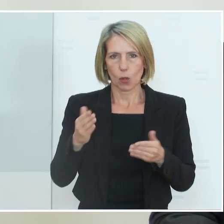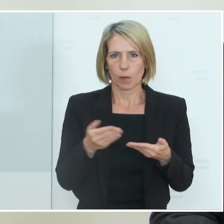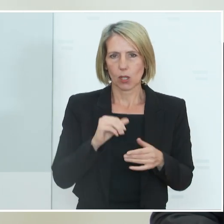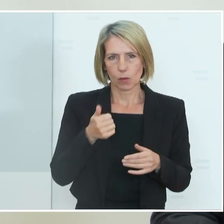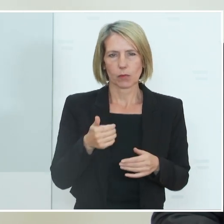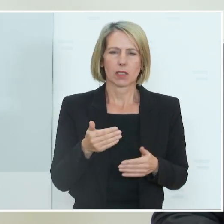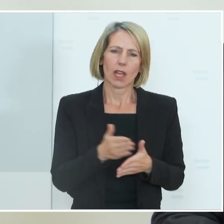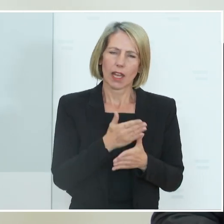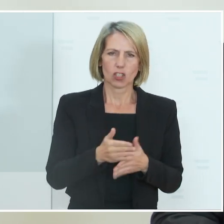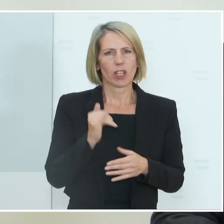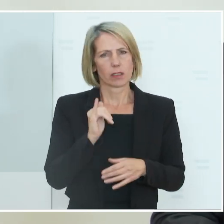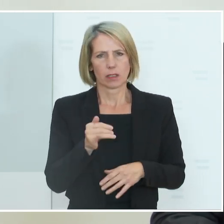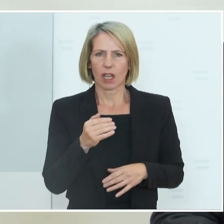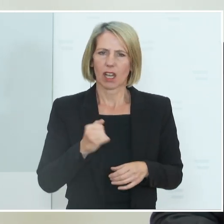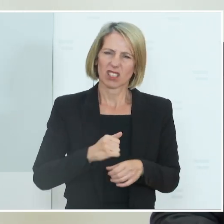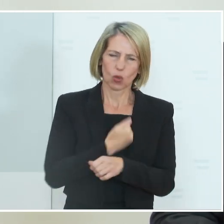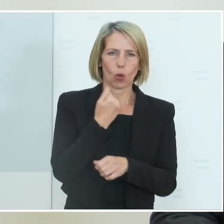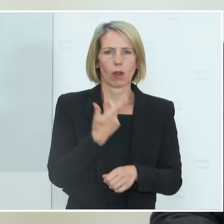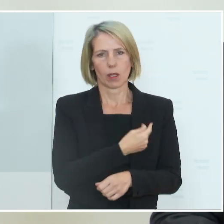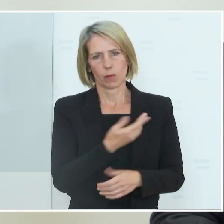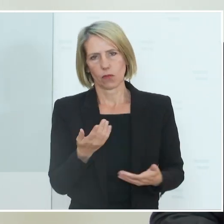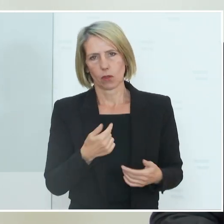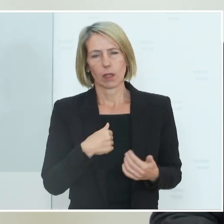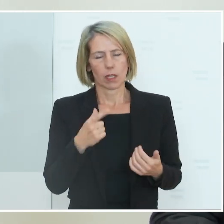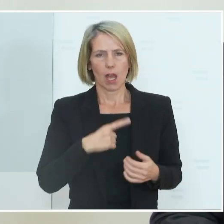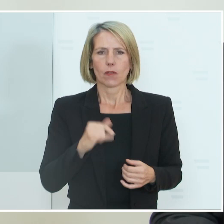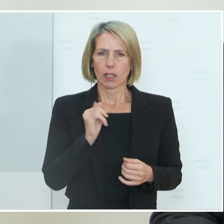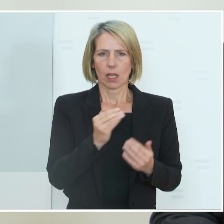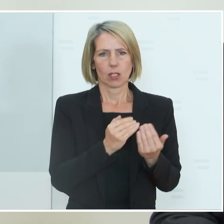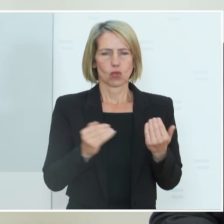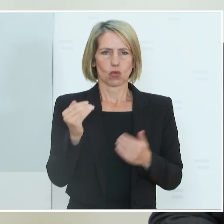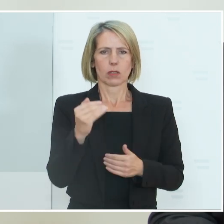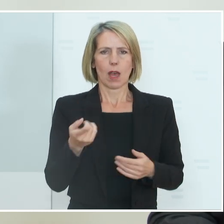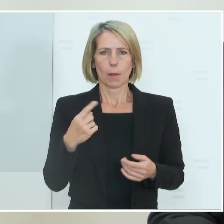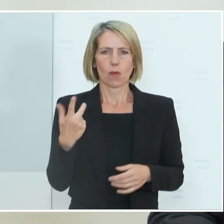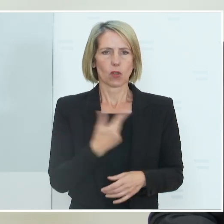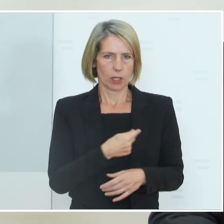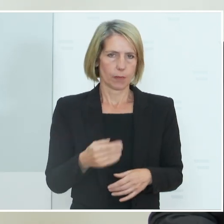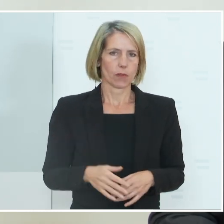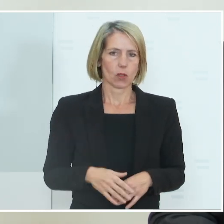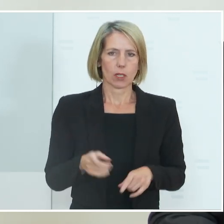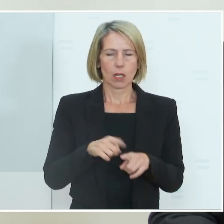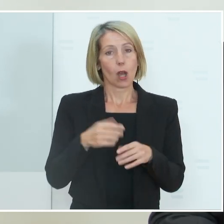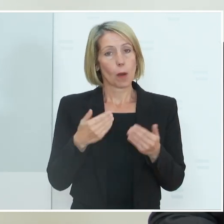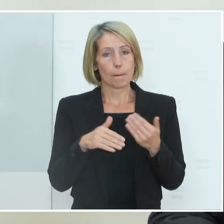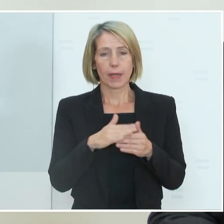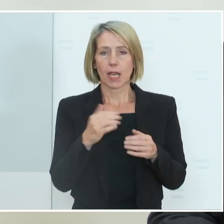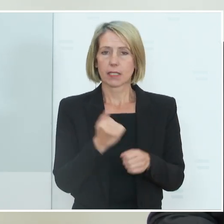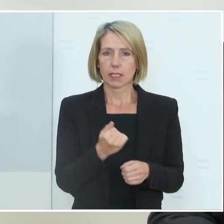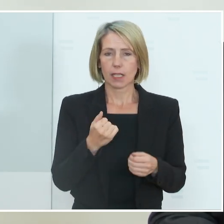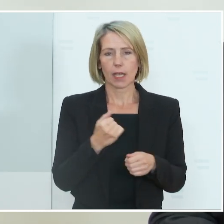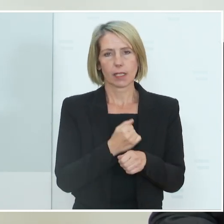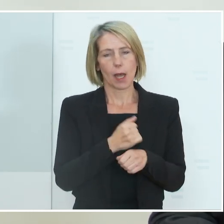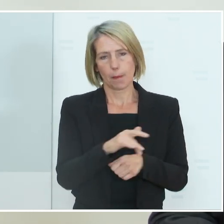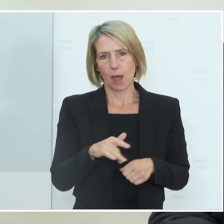zu gehen. Also, ich erwarte mir schon noch eine Zunahme der Erststiche und mehr Sicherheit am Arbeitsplatz. Das waren durchaus, also die